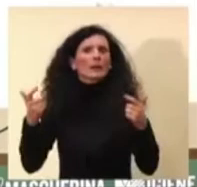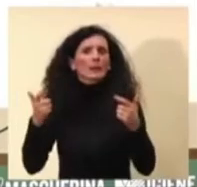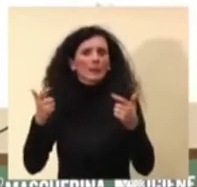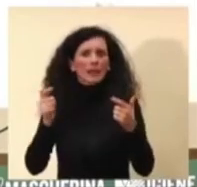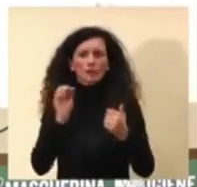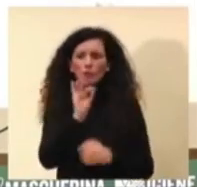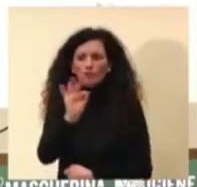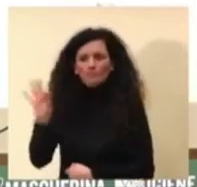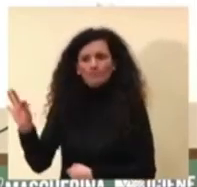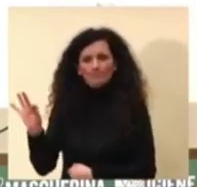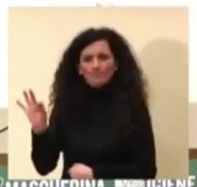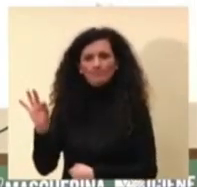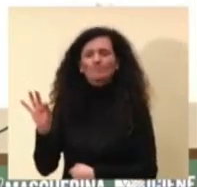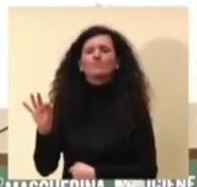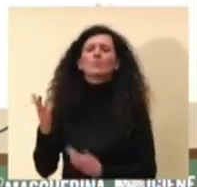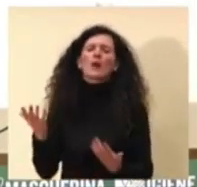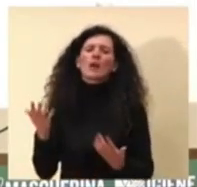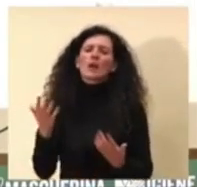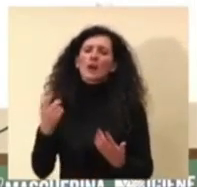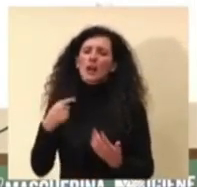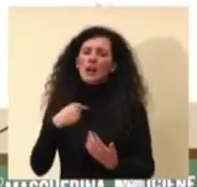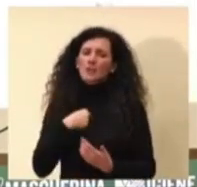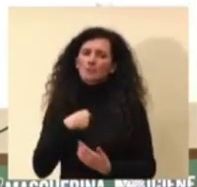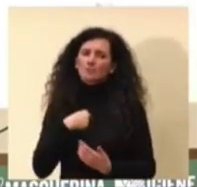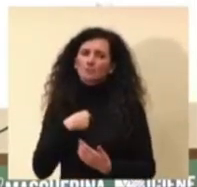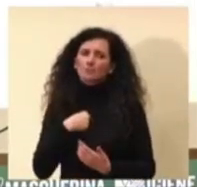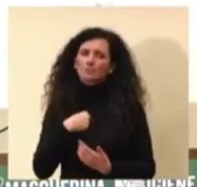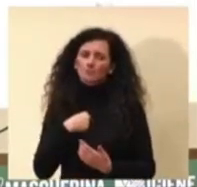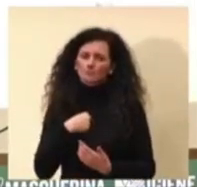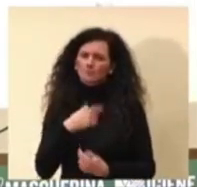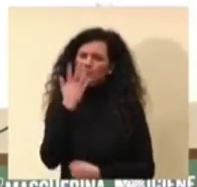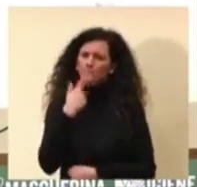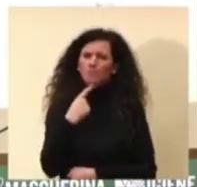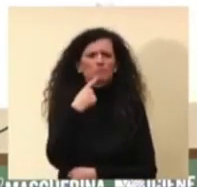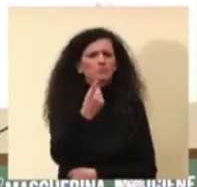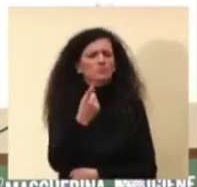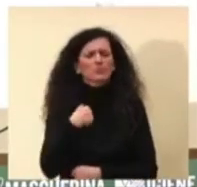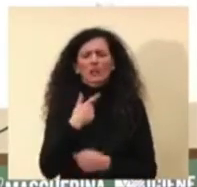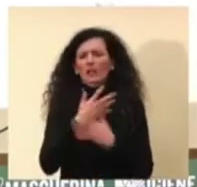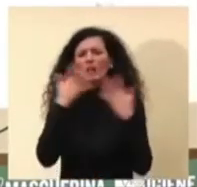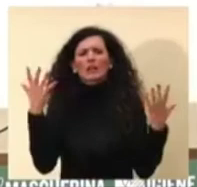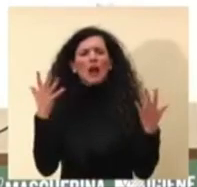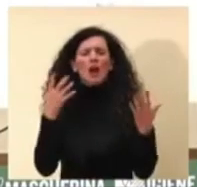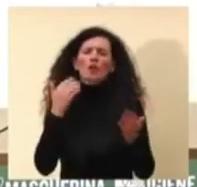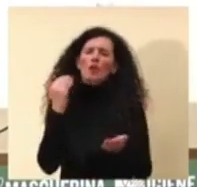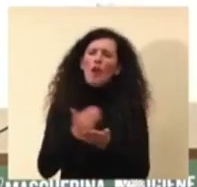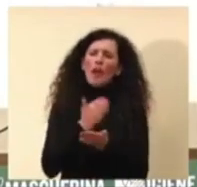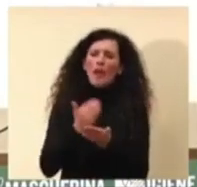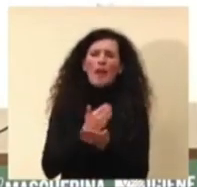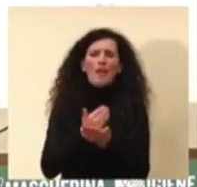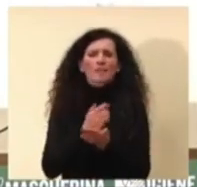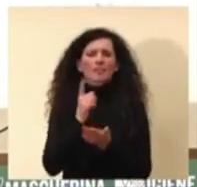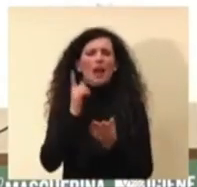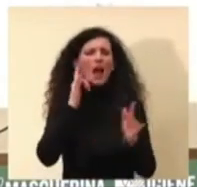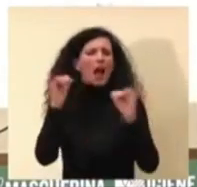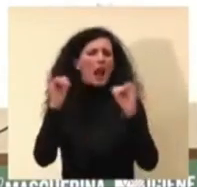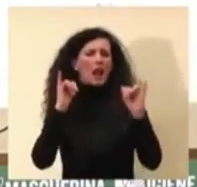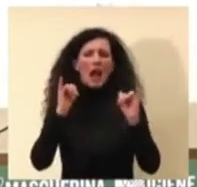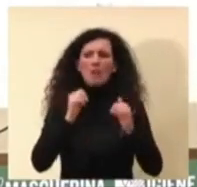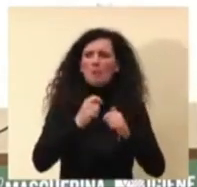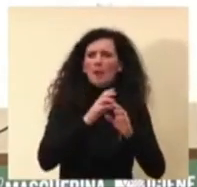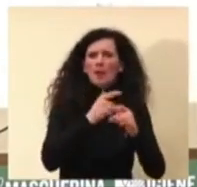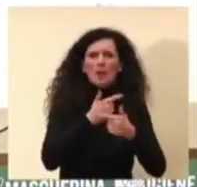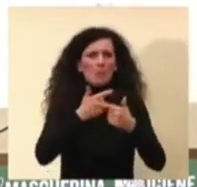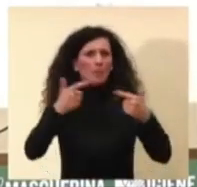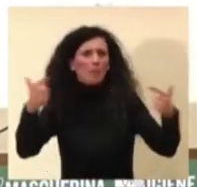dire a lettera molto chiara per evitare allarmismi che i dati che sono disponibili